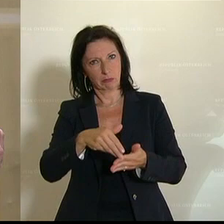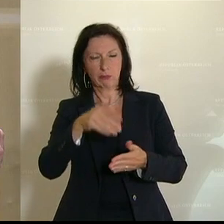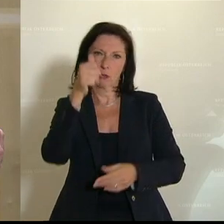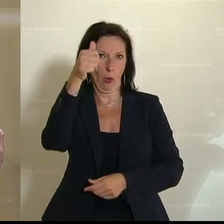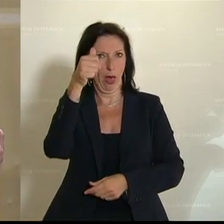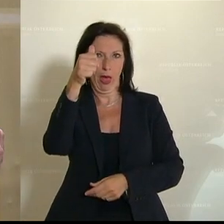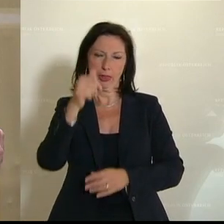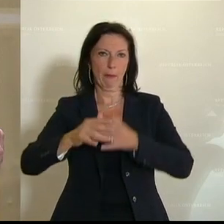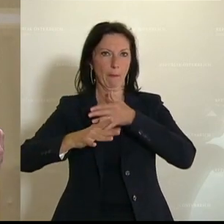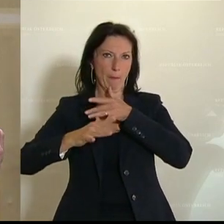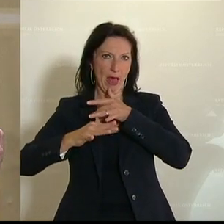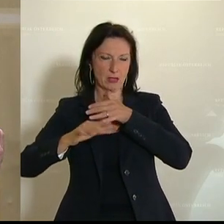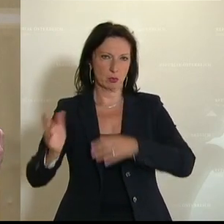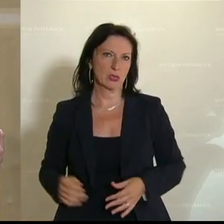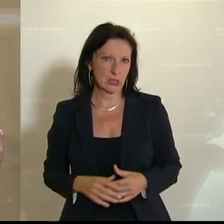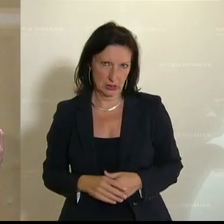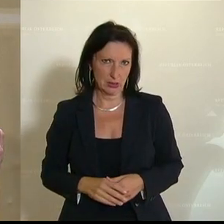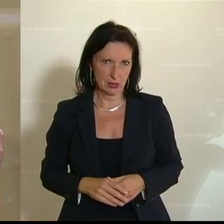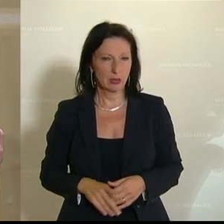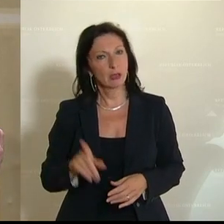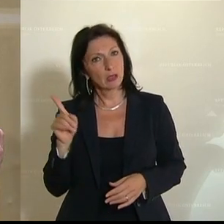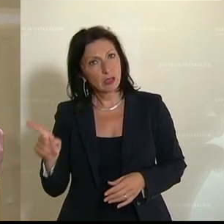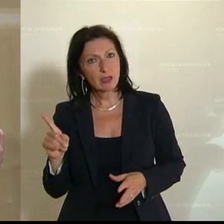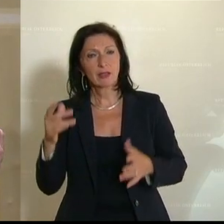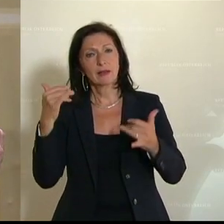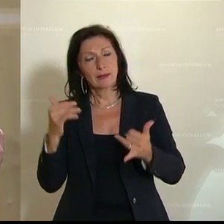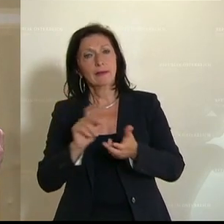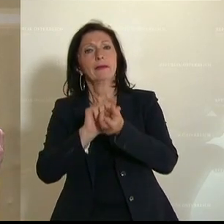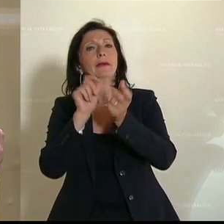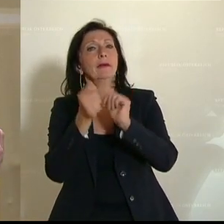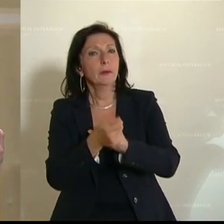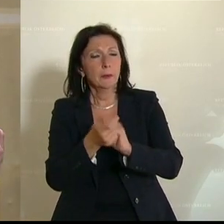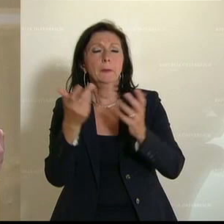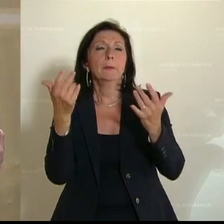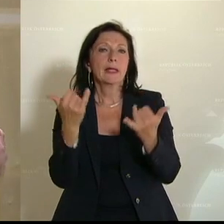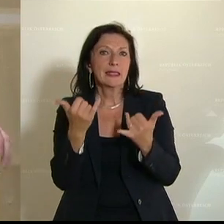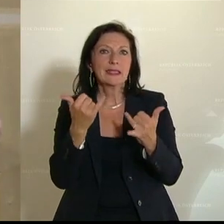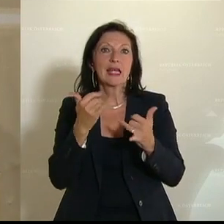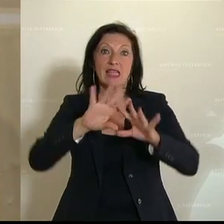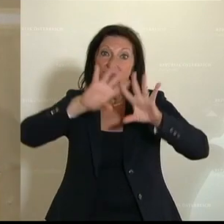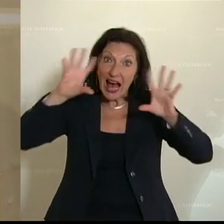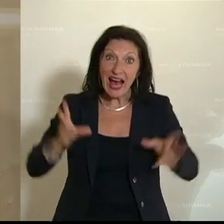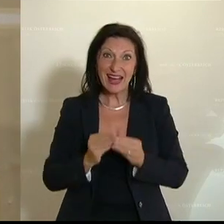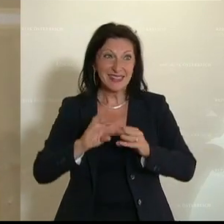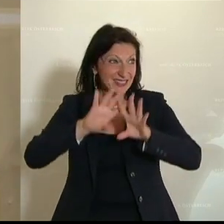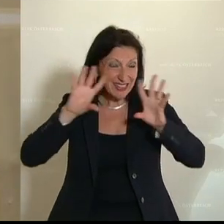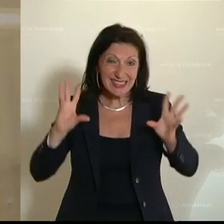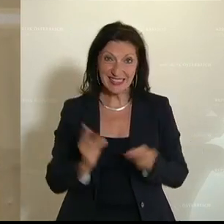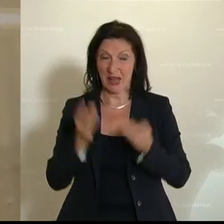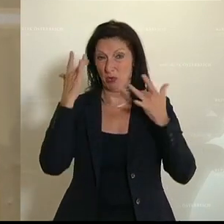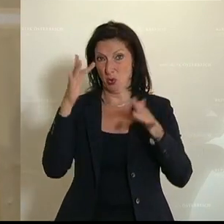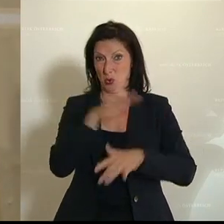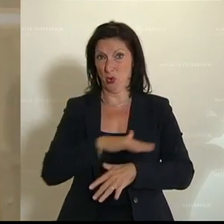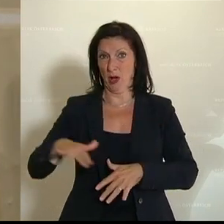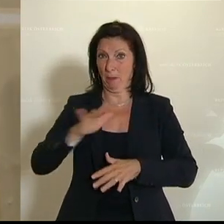nur für diesen Teil der Blasmusik interessieren, jetzt wirklich hier nachzubessern, einen allumfanglichen Antrag für die gesamte Kunst und Kulturszene